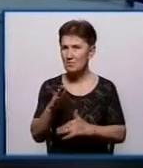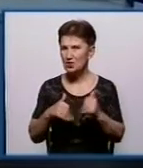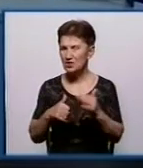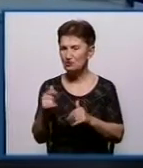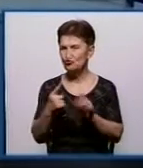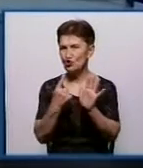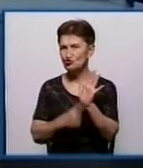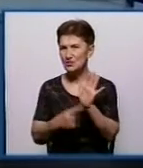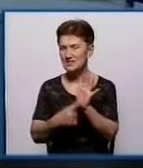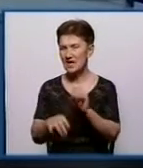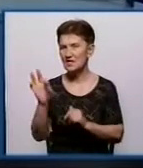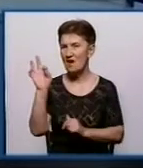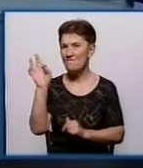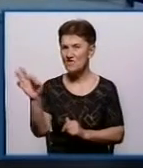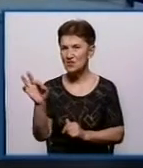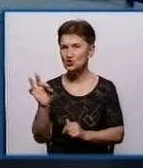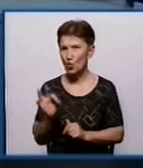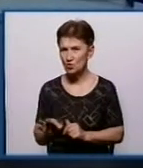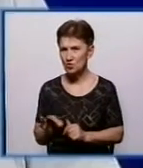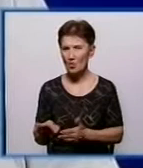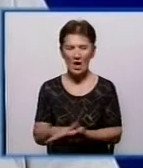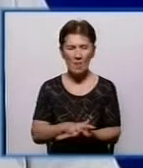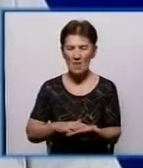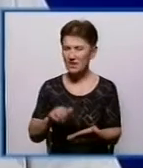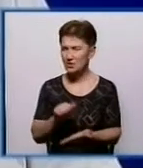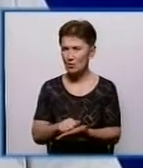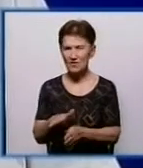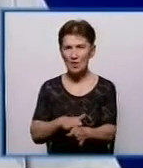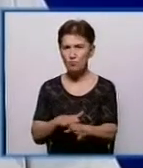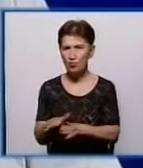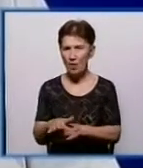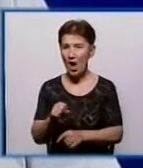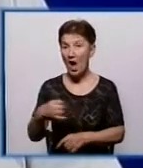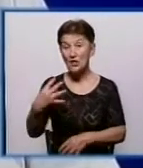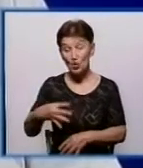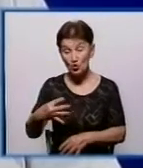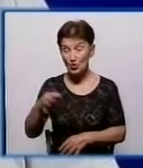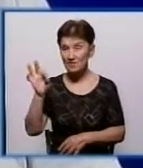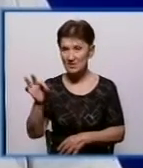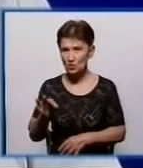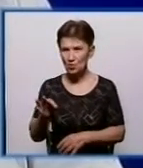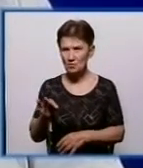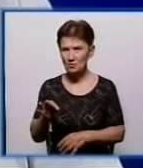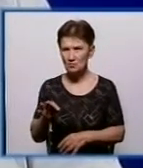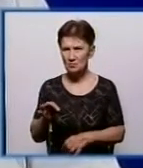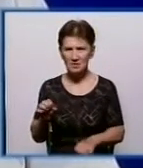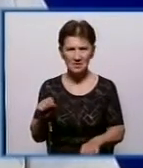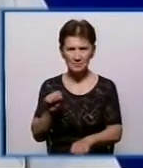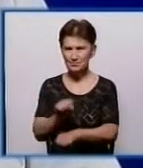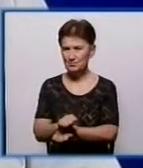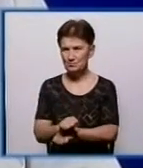% основних засобів замортизовано повністю, а 40% практично замортизовані.